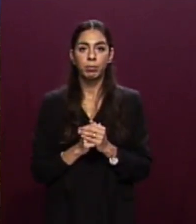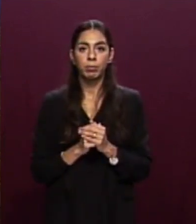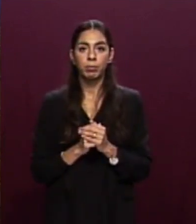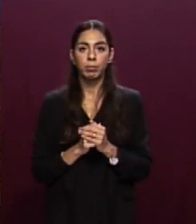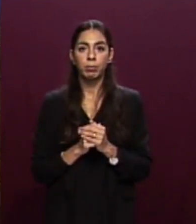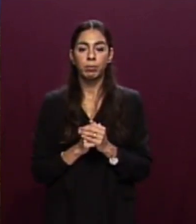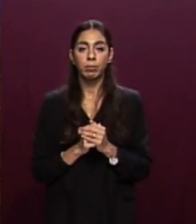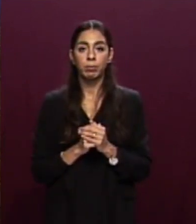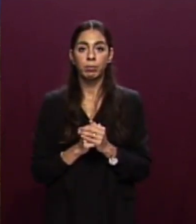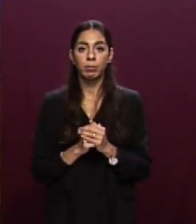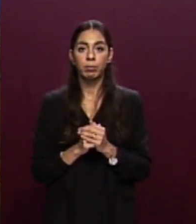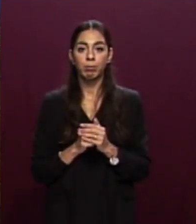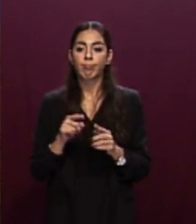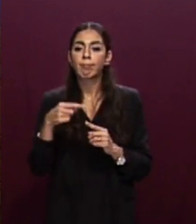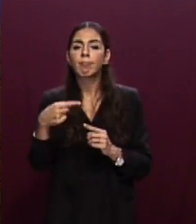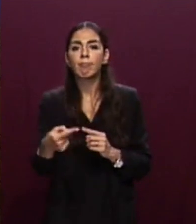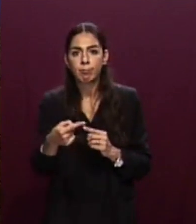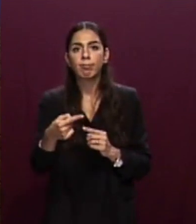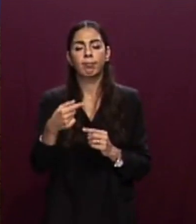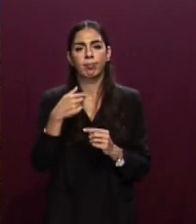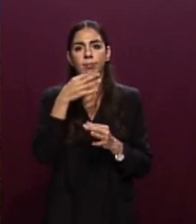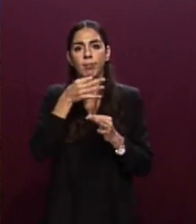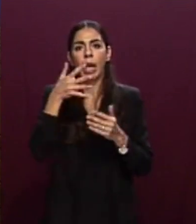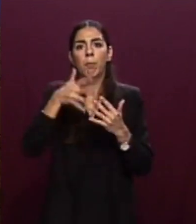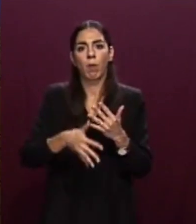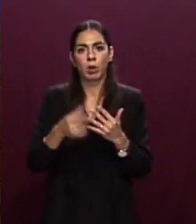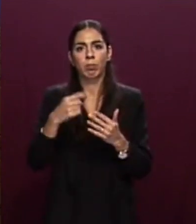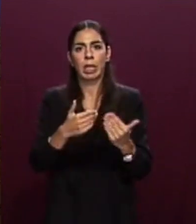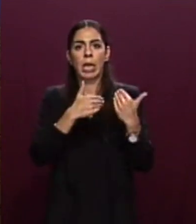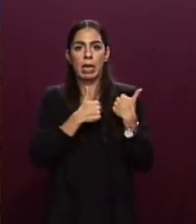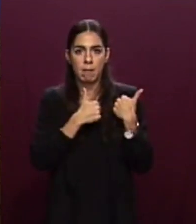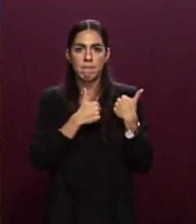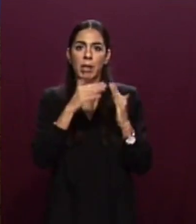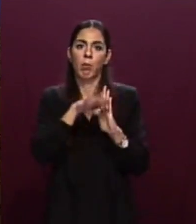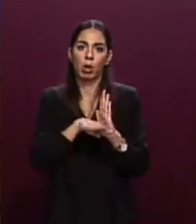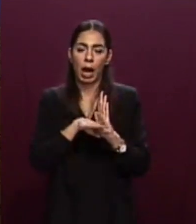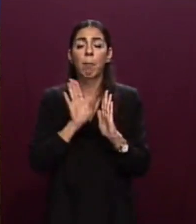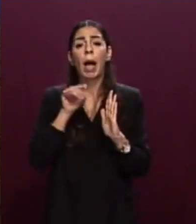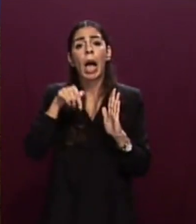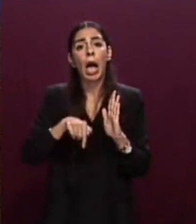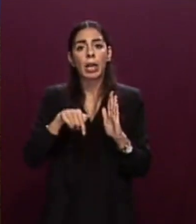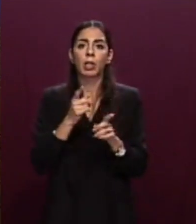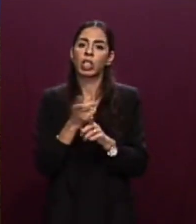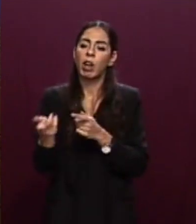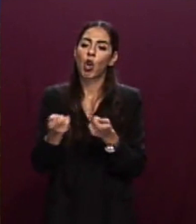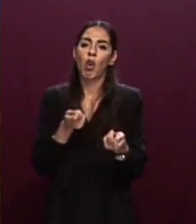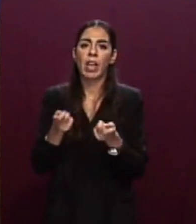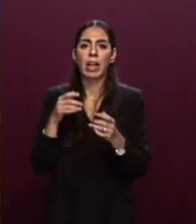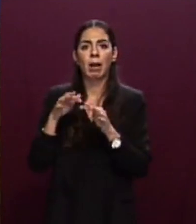Filupperò più avanti questi impegni programmatici, ma non c'è dubbio che il percorso da seguire è quello di governare le migrazioni anziché subirle.